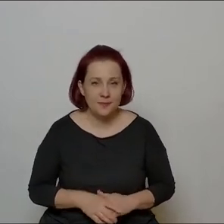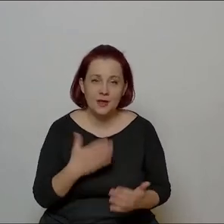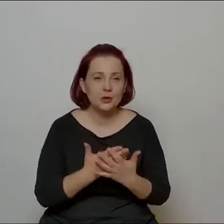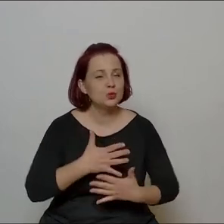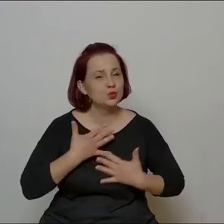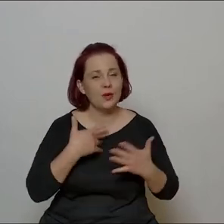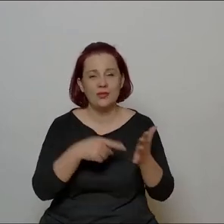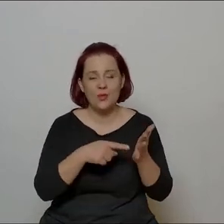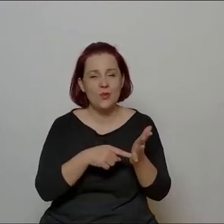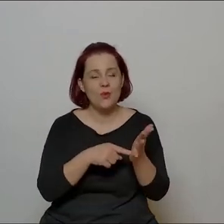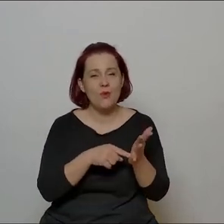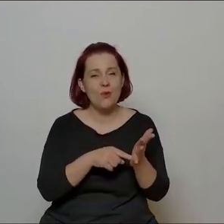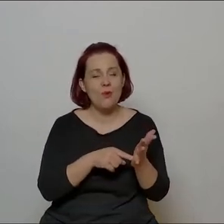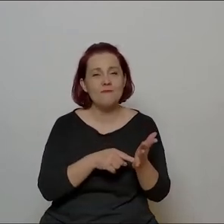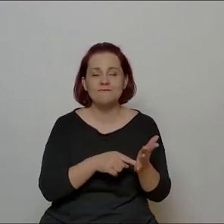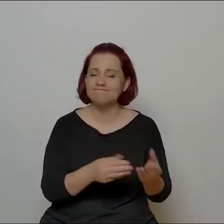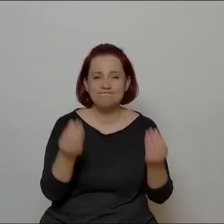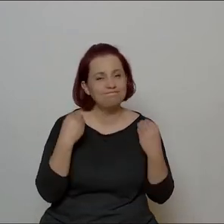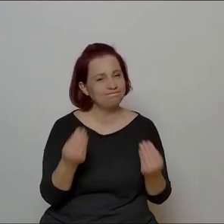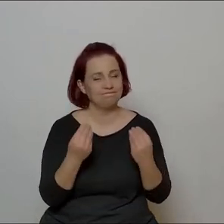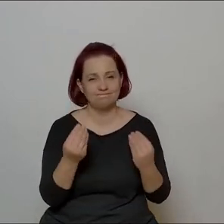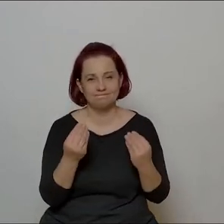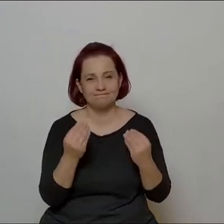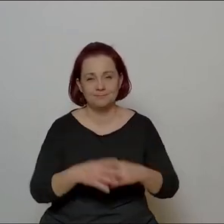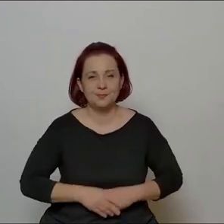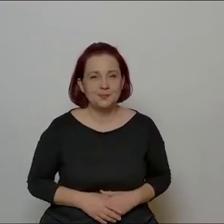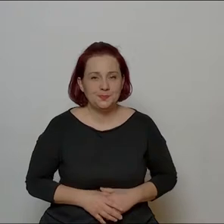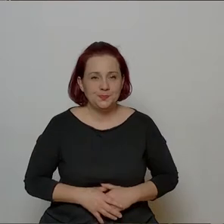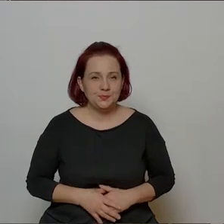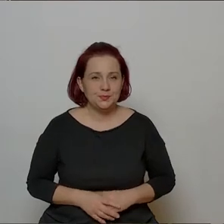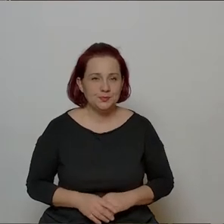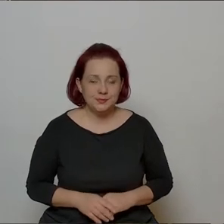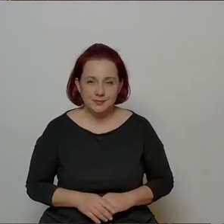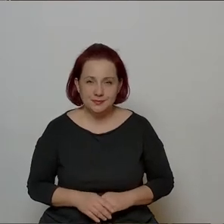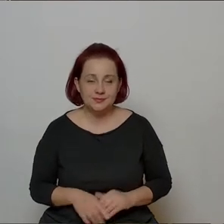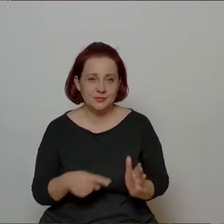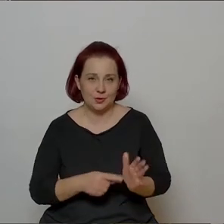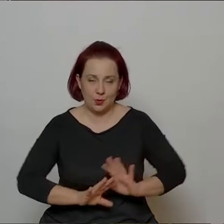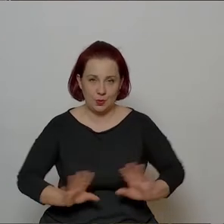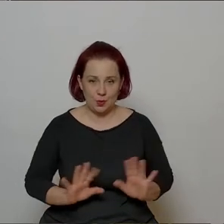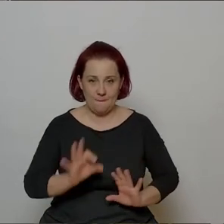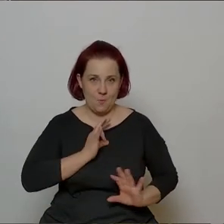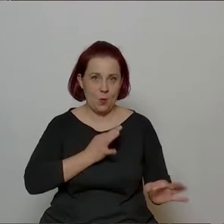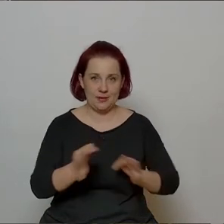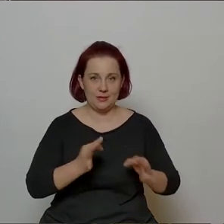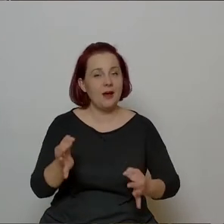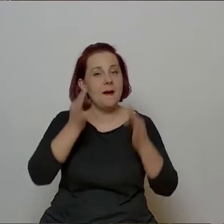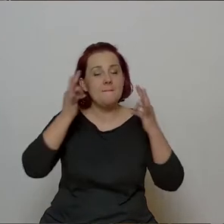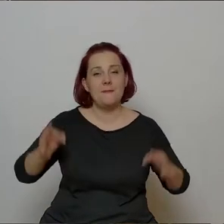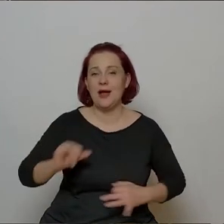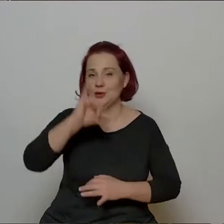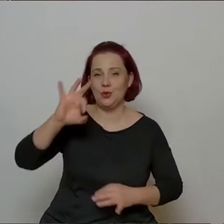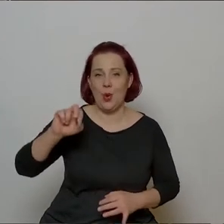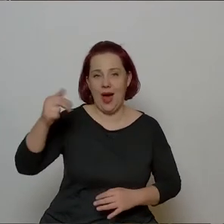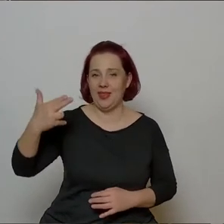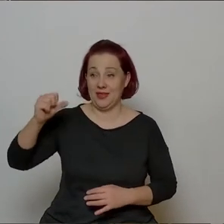jest dzieło absolutnie epokowe. To tyle na razie mojej historii, pani Anno, pani historia,